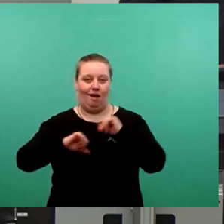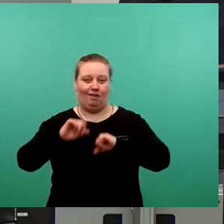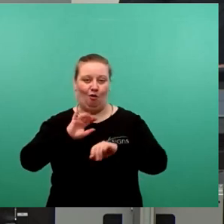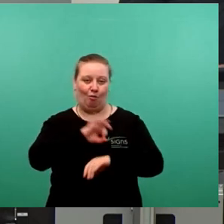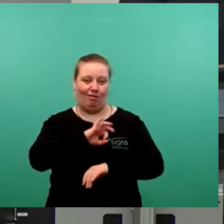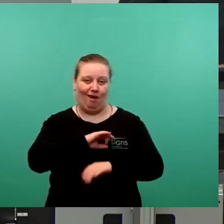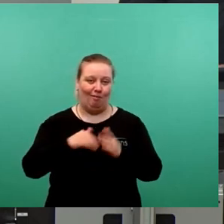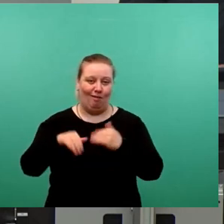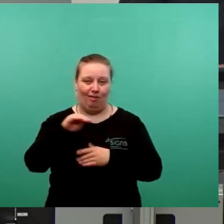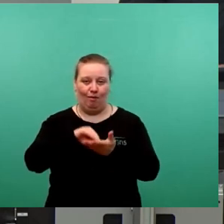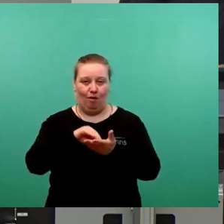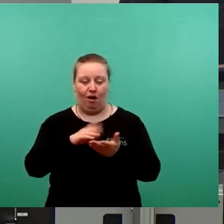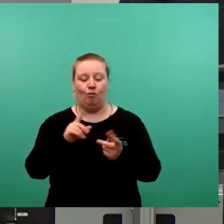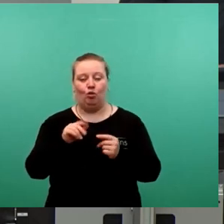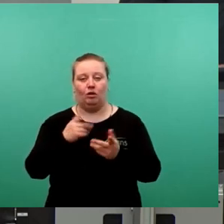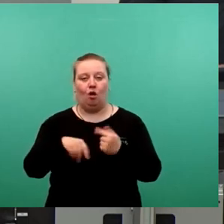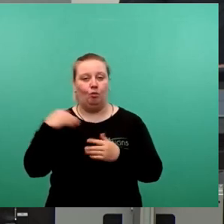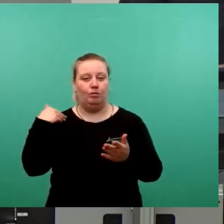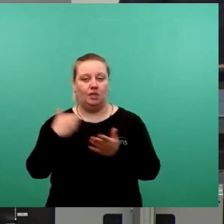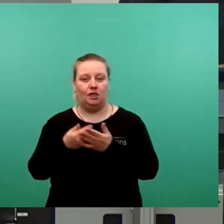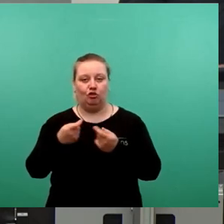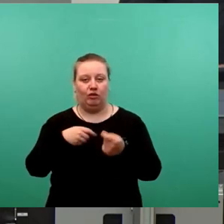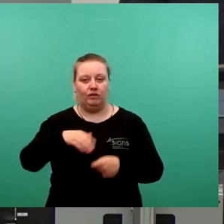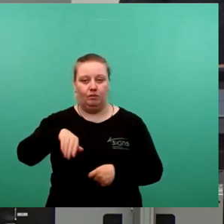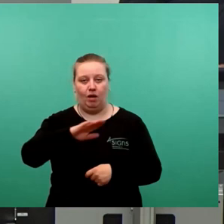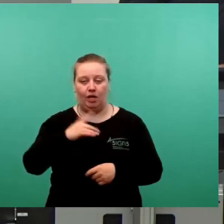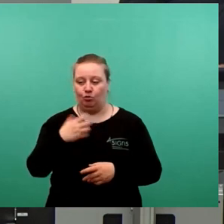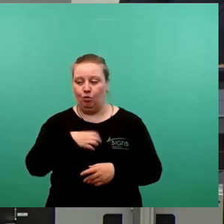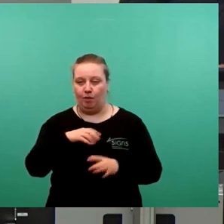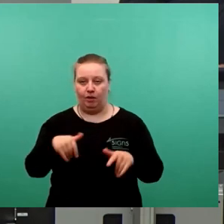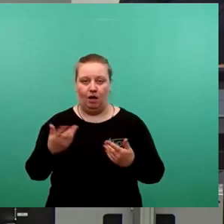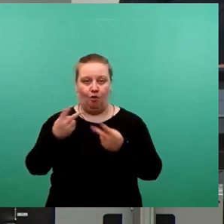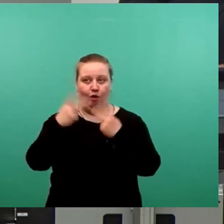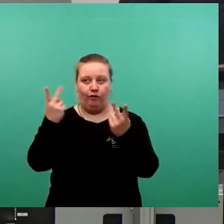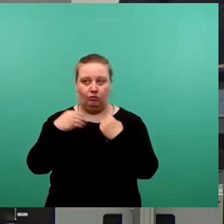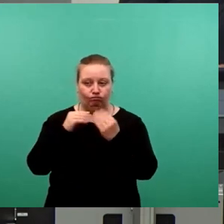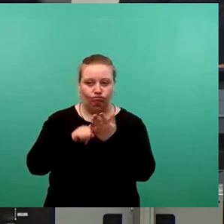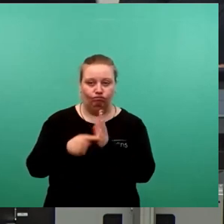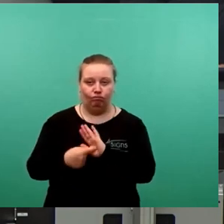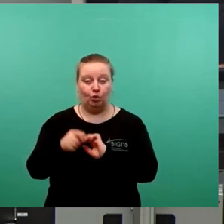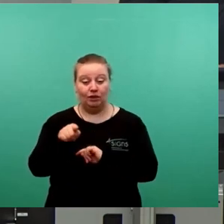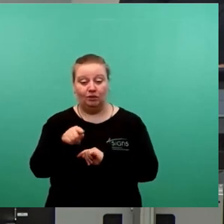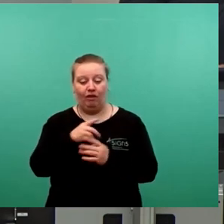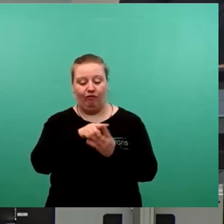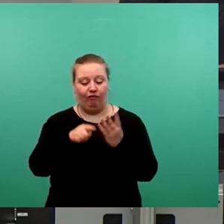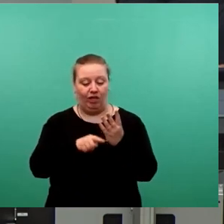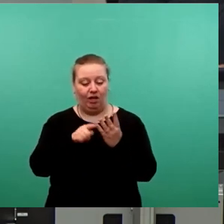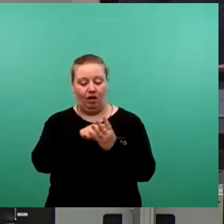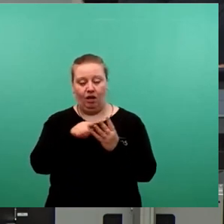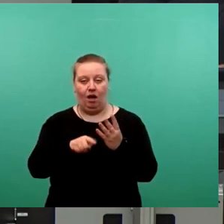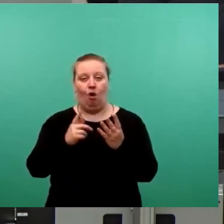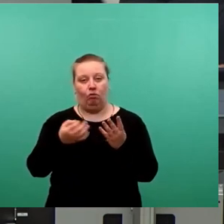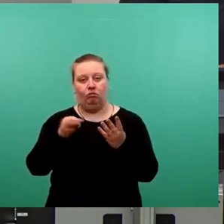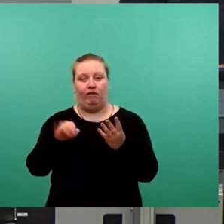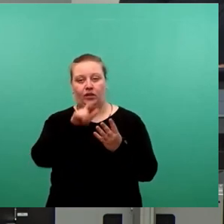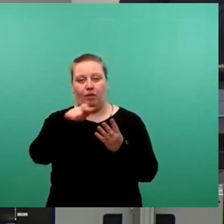um sich, sodass man bei den bisherigen Geschäftspreiszuschnitten Probleme hatte, der Öffentlichkeit zu vermitteln, dass genau diese vier auserwählten Parteifoldaten auch die geeignetsten